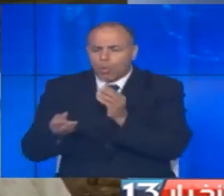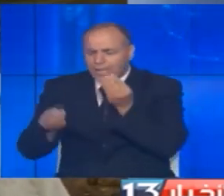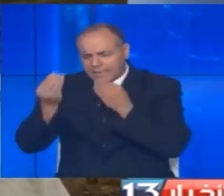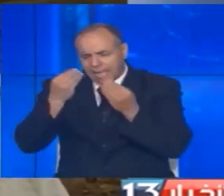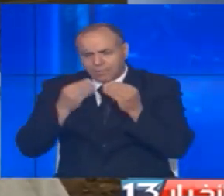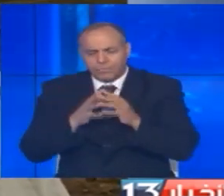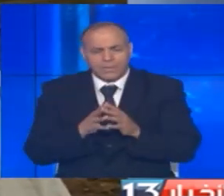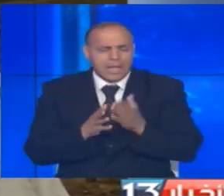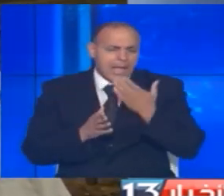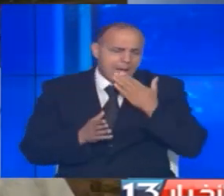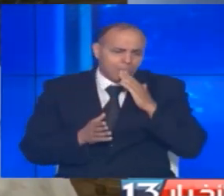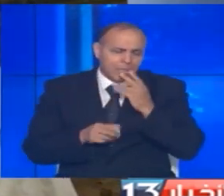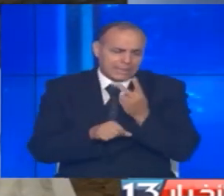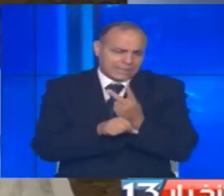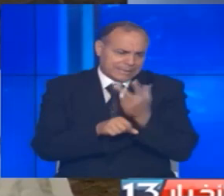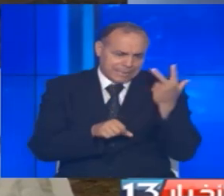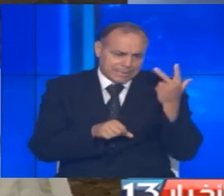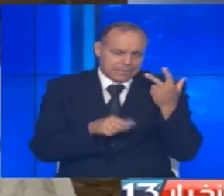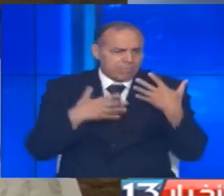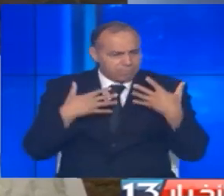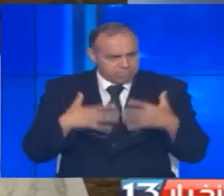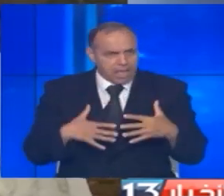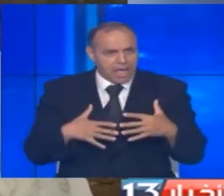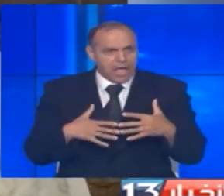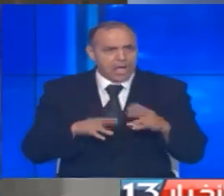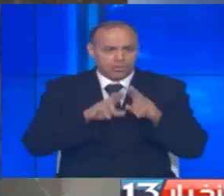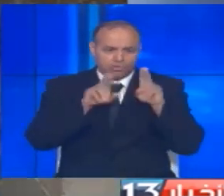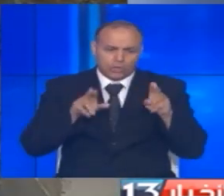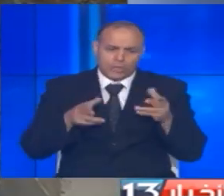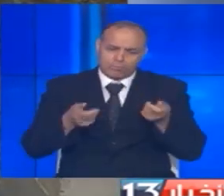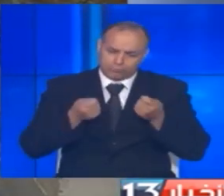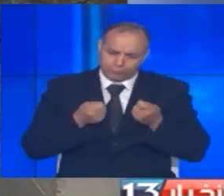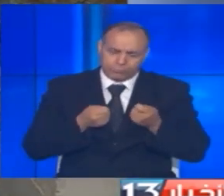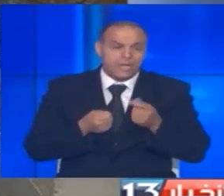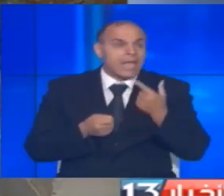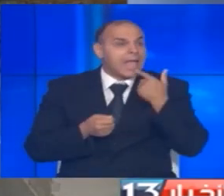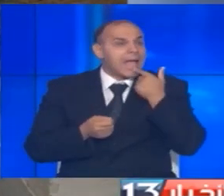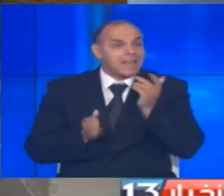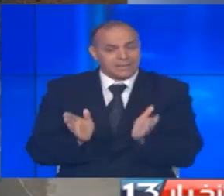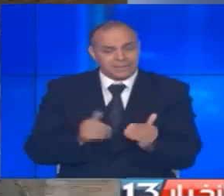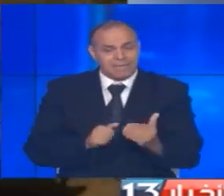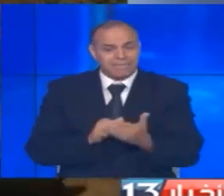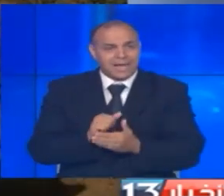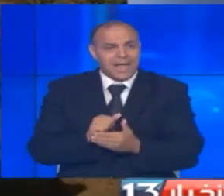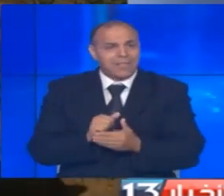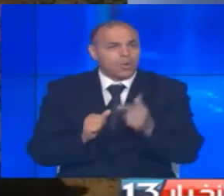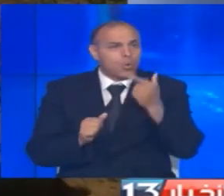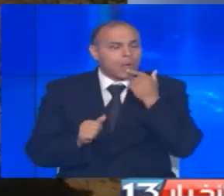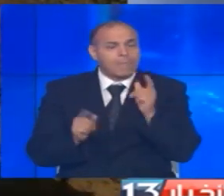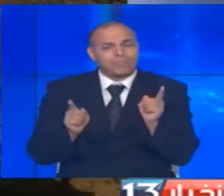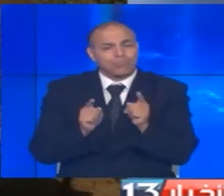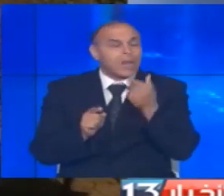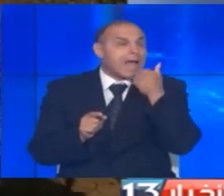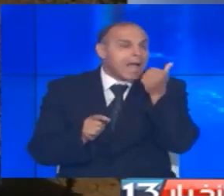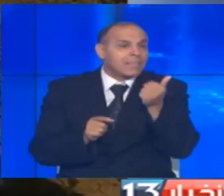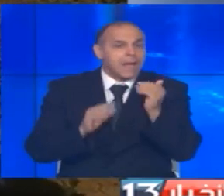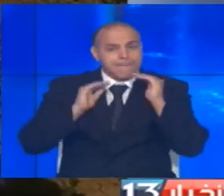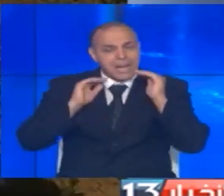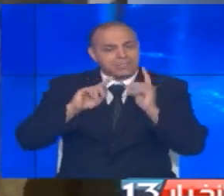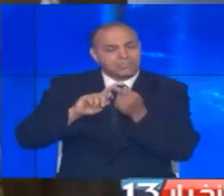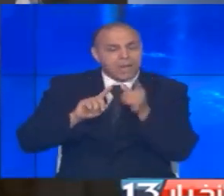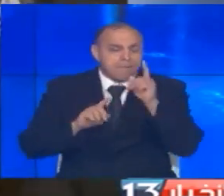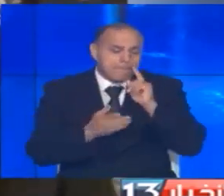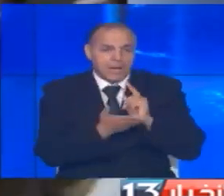والحمد لله مدى ثلاث سنين وتكونت معنا قد تفهم شاهدي كل ويبقى القطاع الفلاحي من أكثر المجالات التي كانت محتى اهتمام